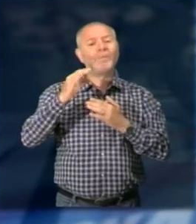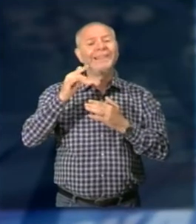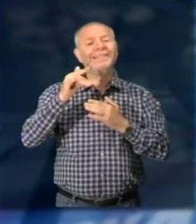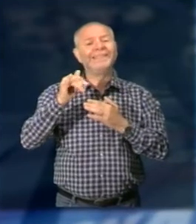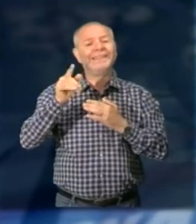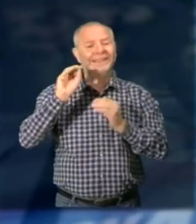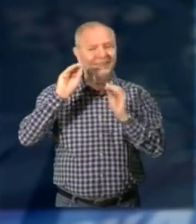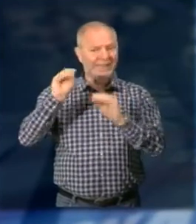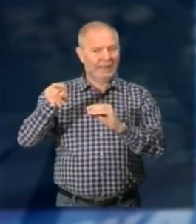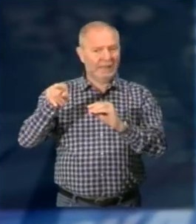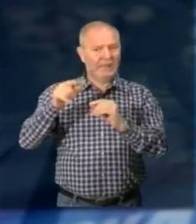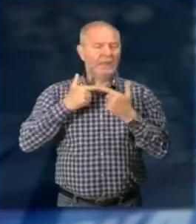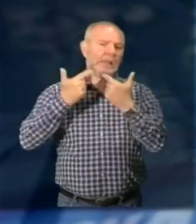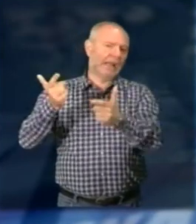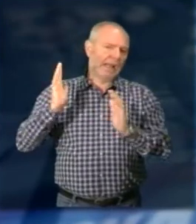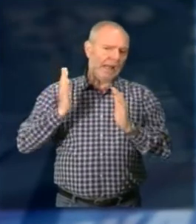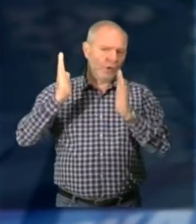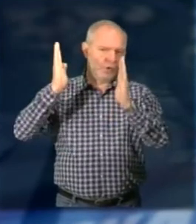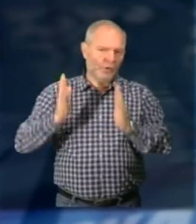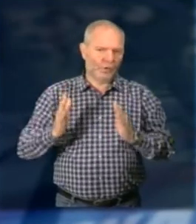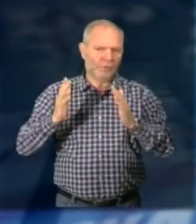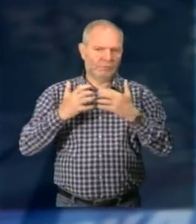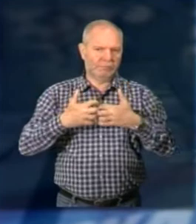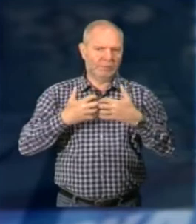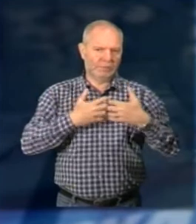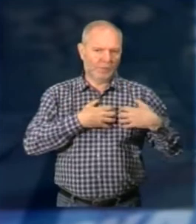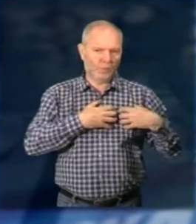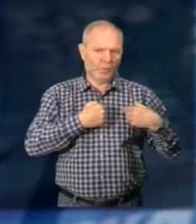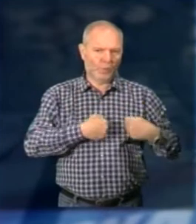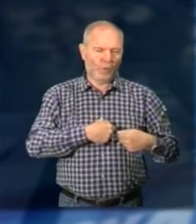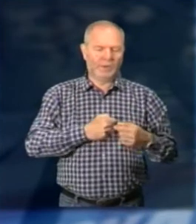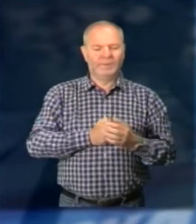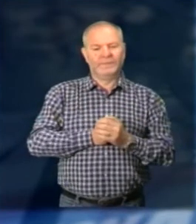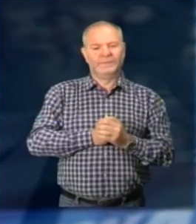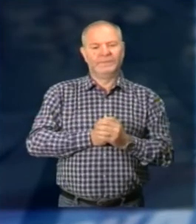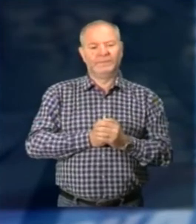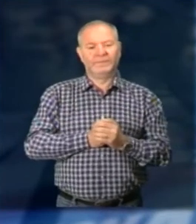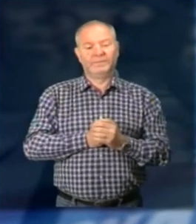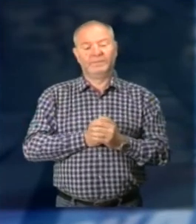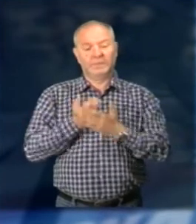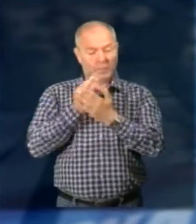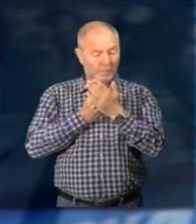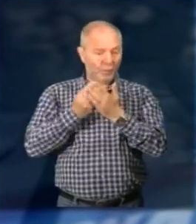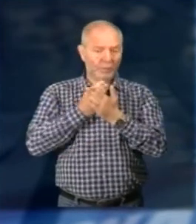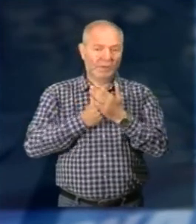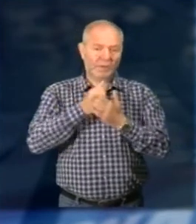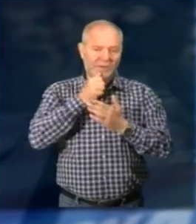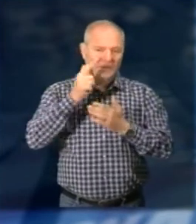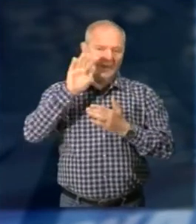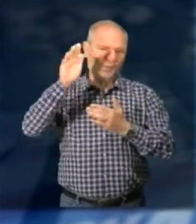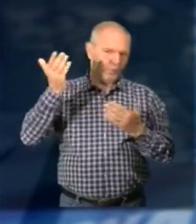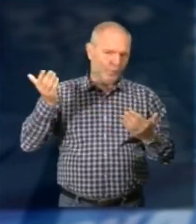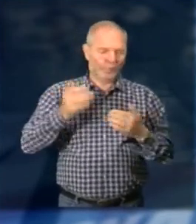abbiamo accolto l'occasione Perché è un progetto di ampio respiro Che evidentemente potrà e dovrà assolutamente